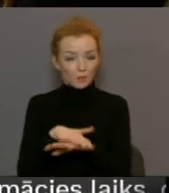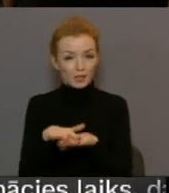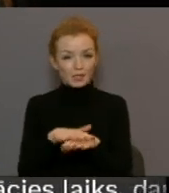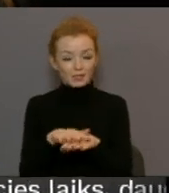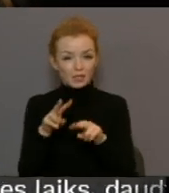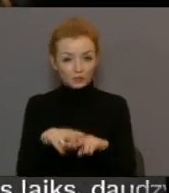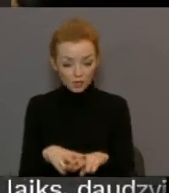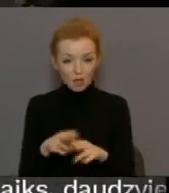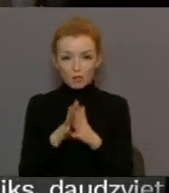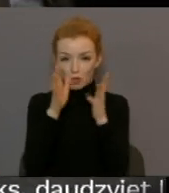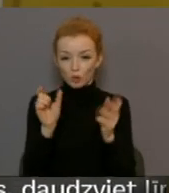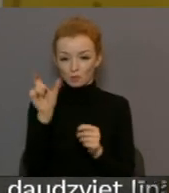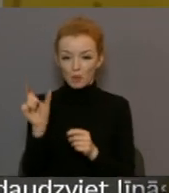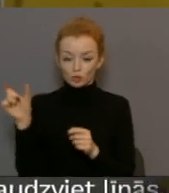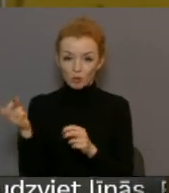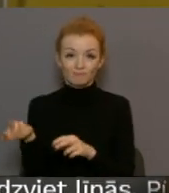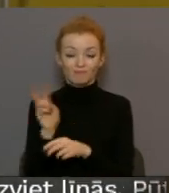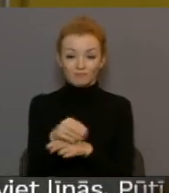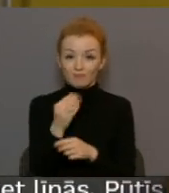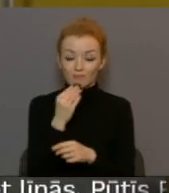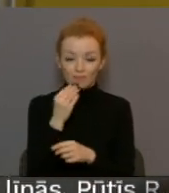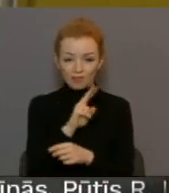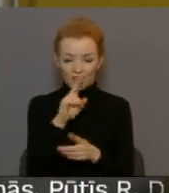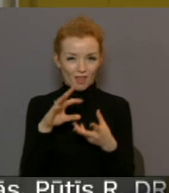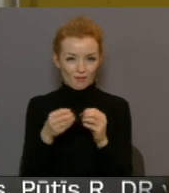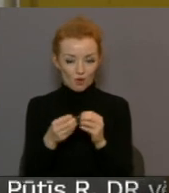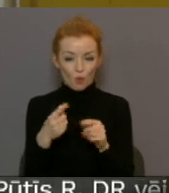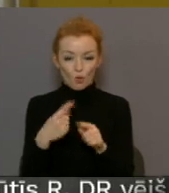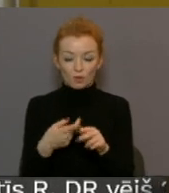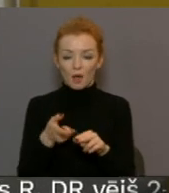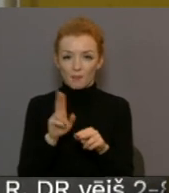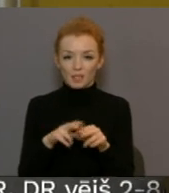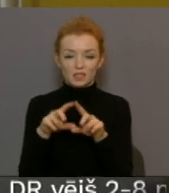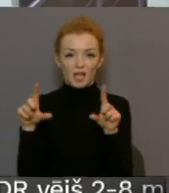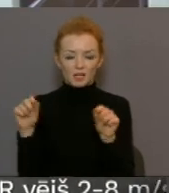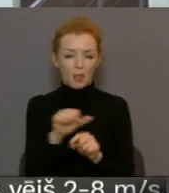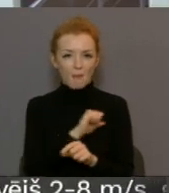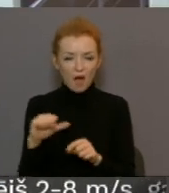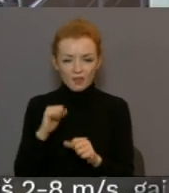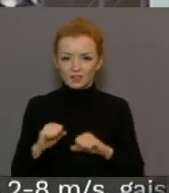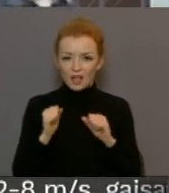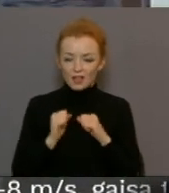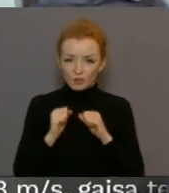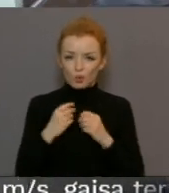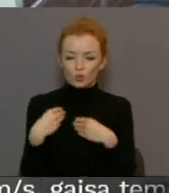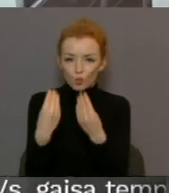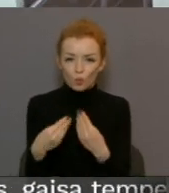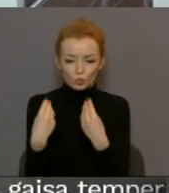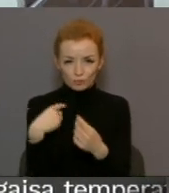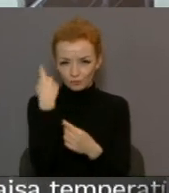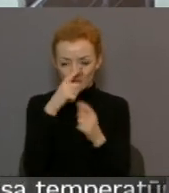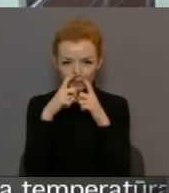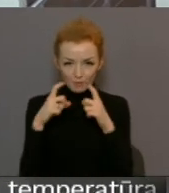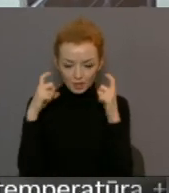vietās, daudz personu, ierodoties pēc ēdien, to nav ievērojuši, kā rezultātā iestādi pats centusies šos cilvēkus nodrošināt ar sejas